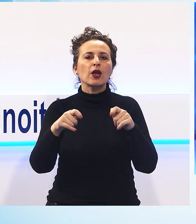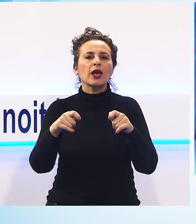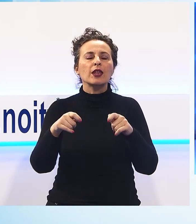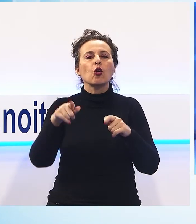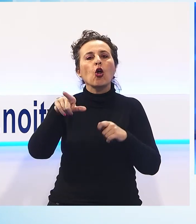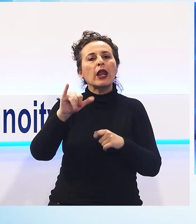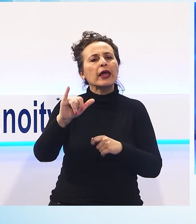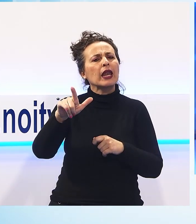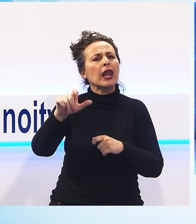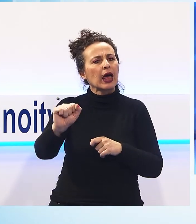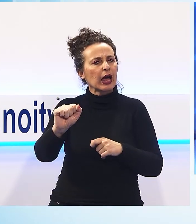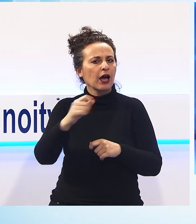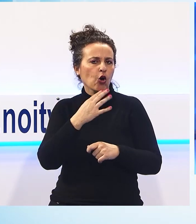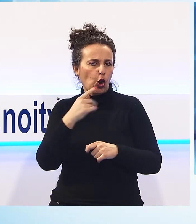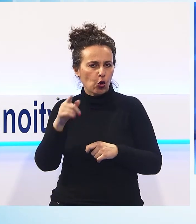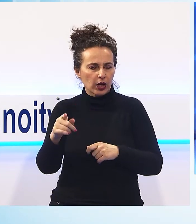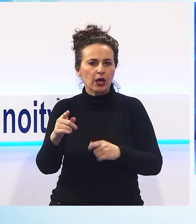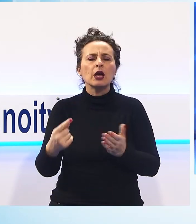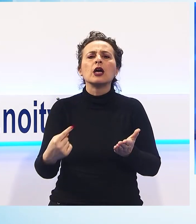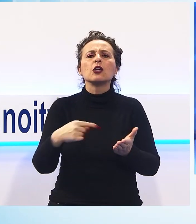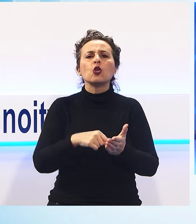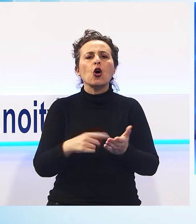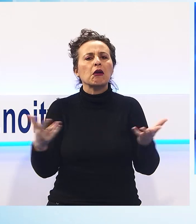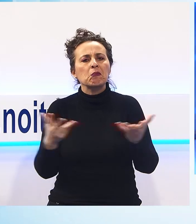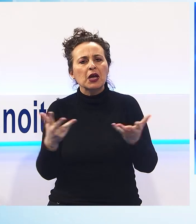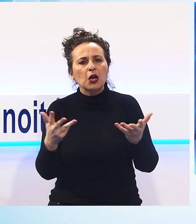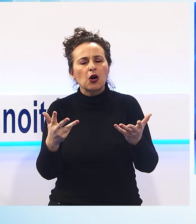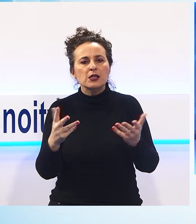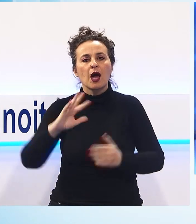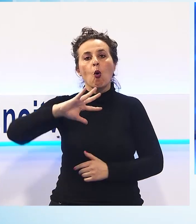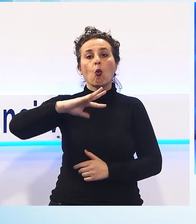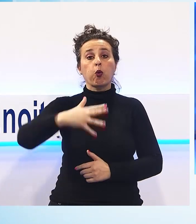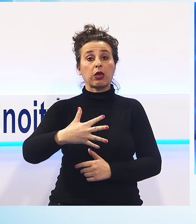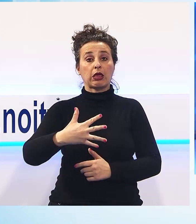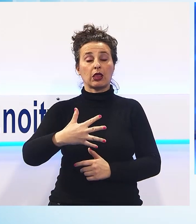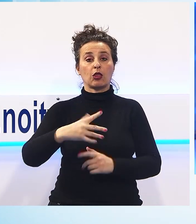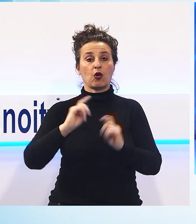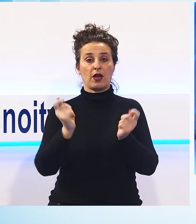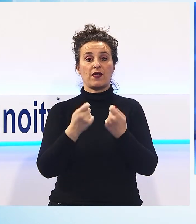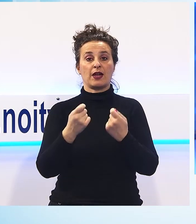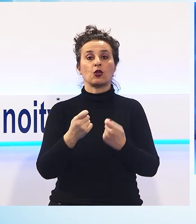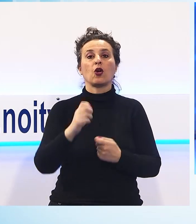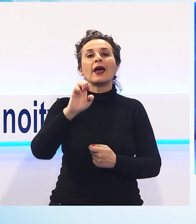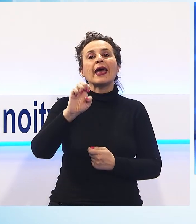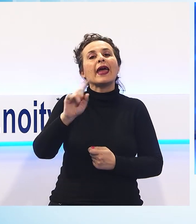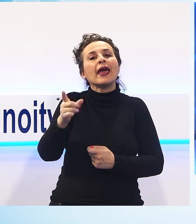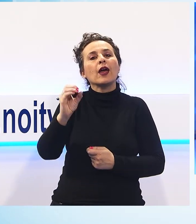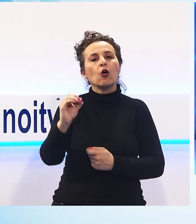tornerà l'edizione, la quinta edizione della Ego Woman Run.